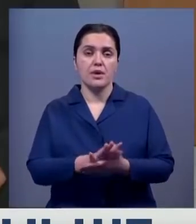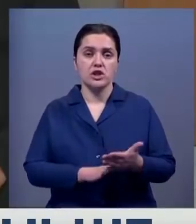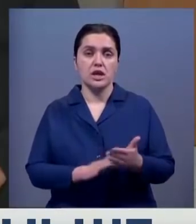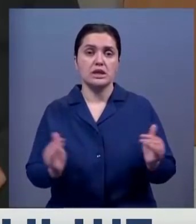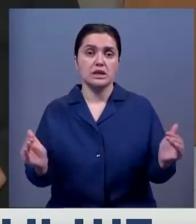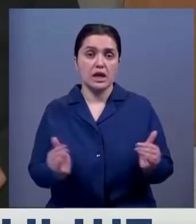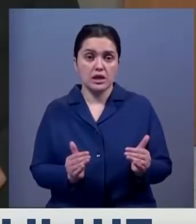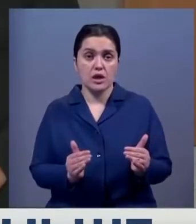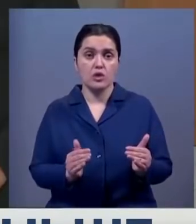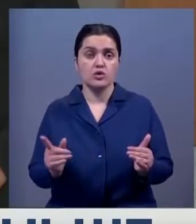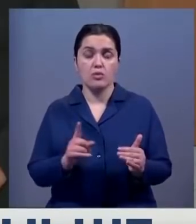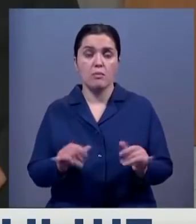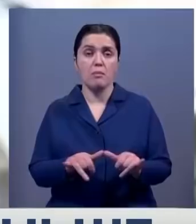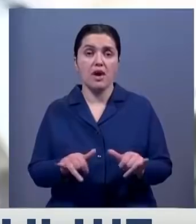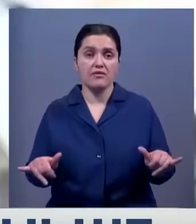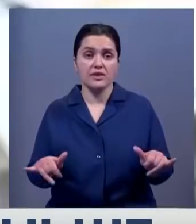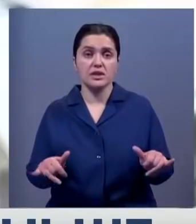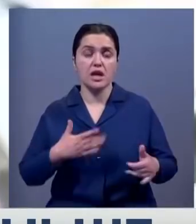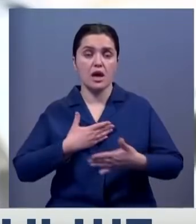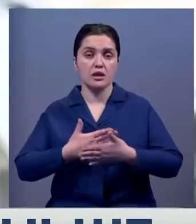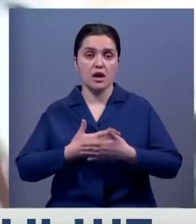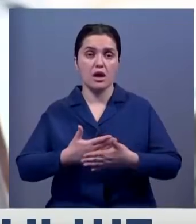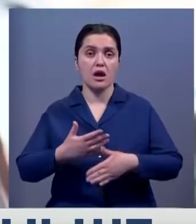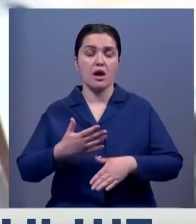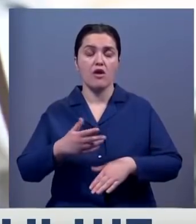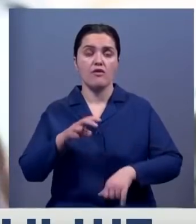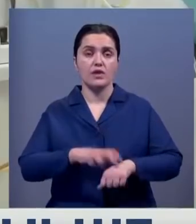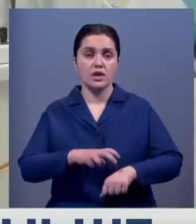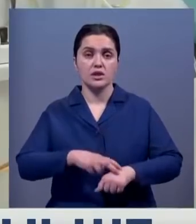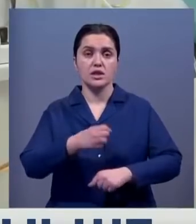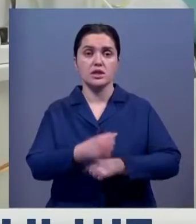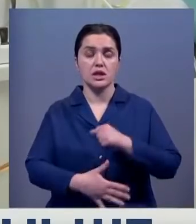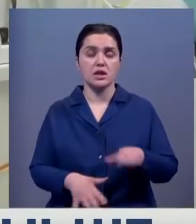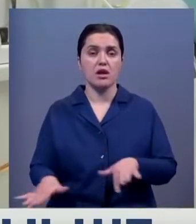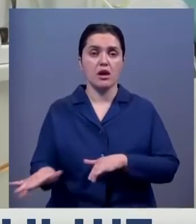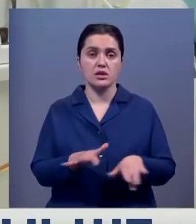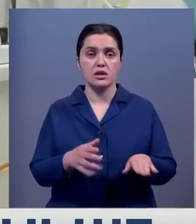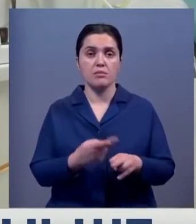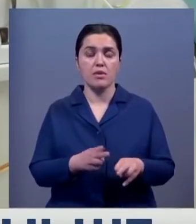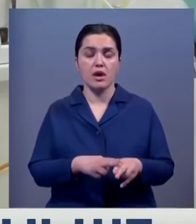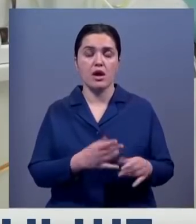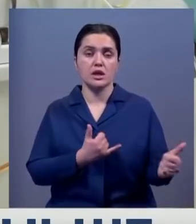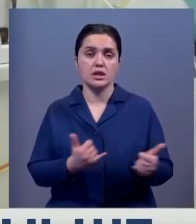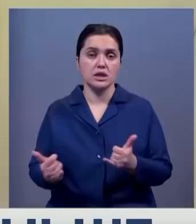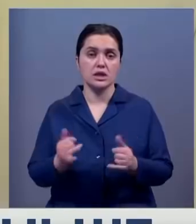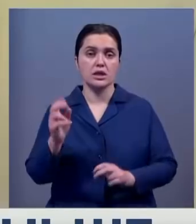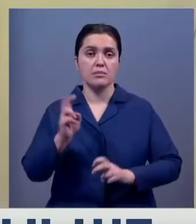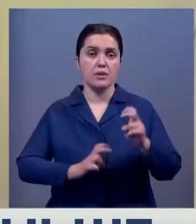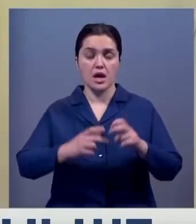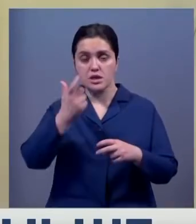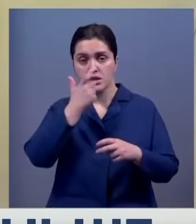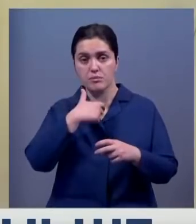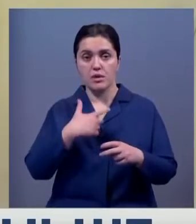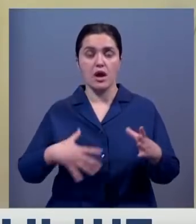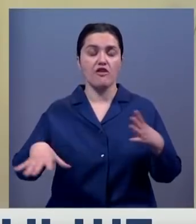Чтобы повысить донорскую активность среди горожан, врачи центра намерены провести ряд акций в организациях и предприятиях. Соблюдение